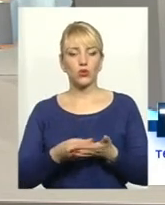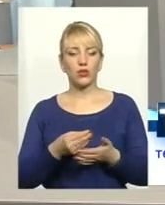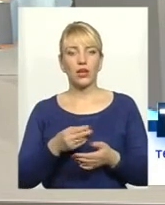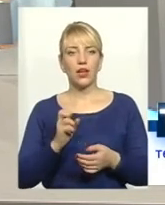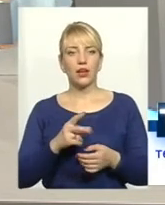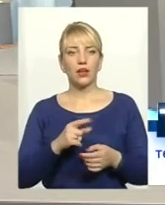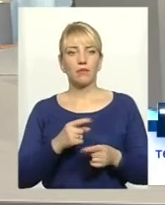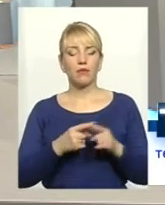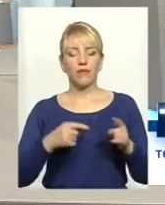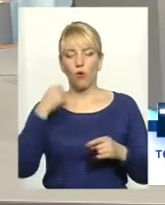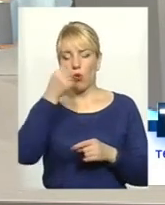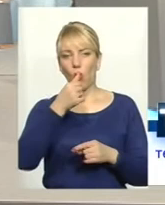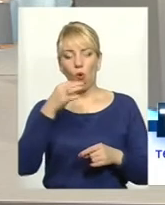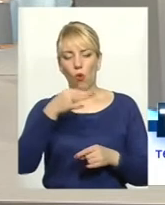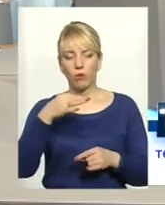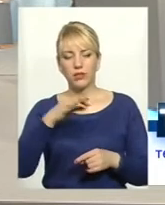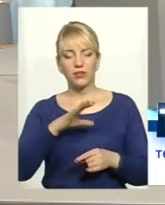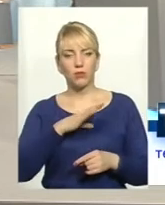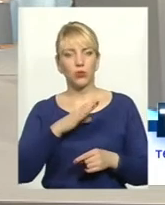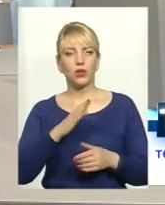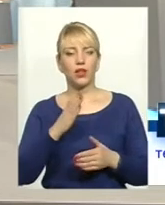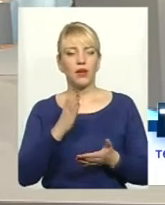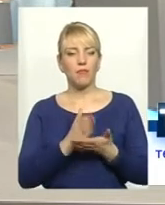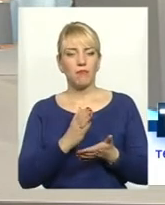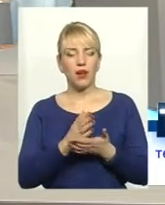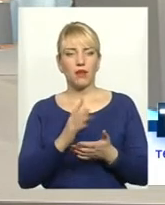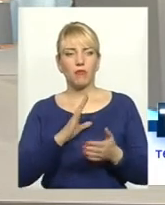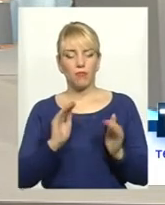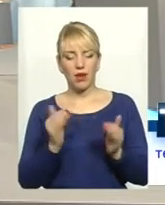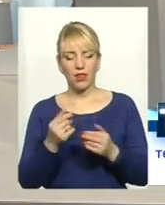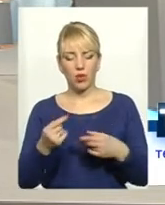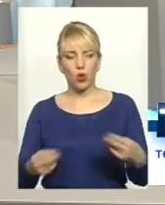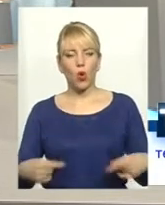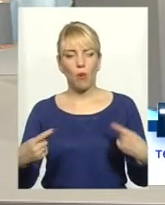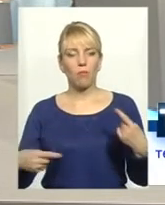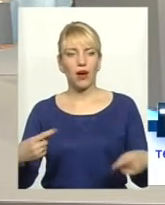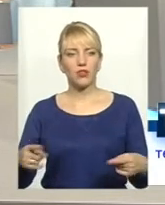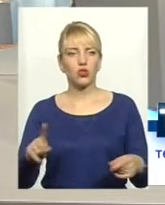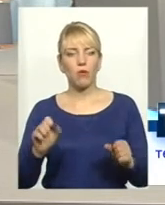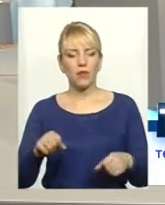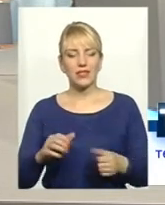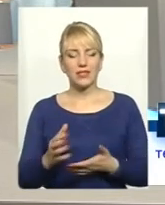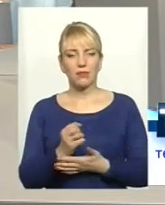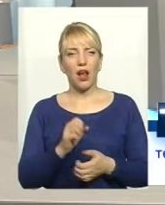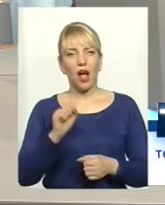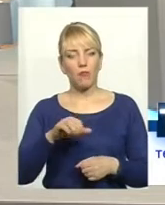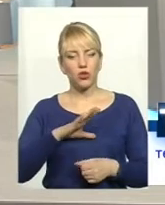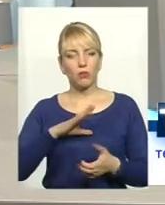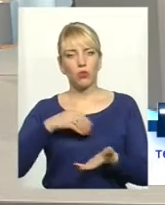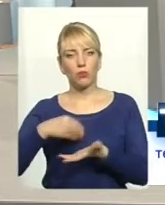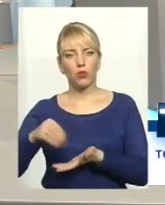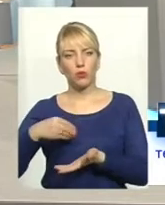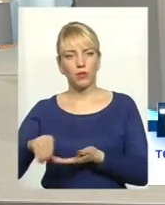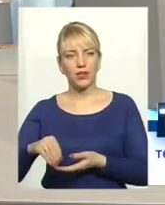мало комбайни. Був маленький комбайн, збирав тієї, що міг, збирав. Але можна було його купити.